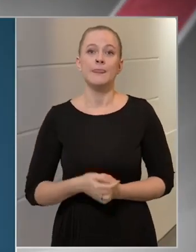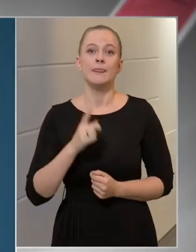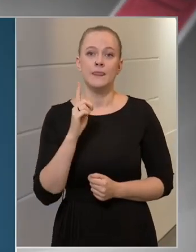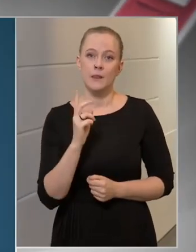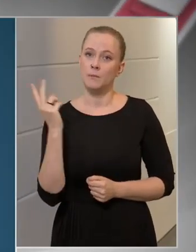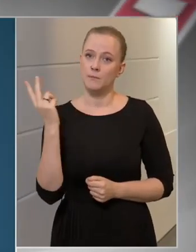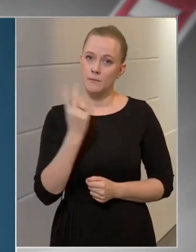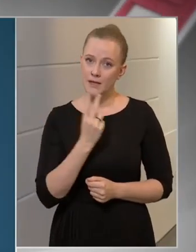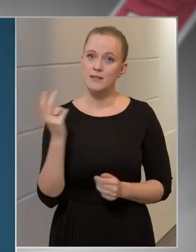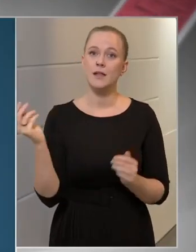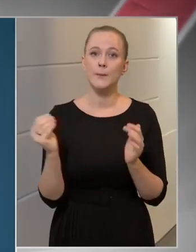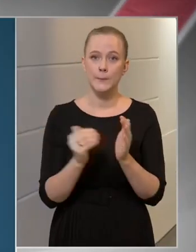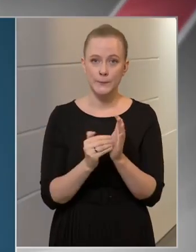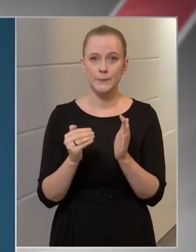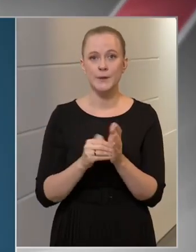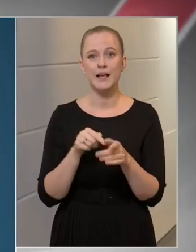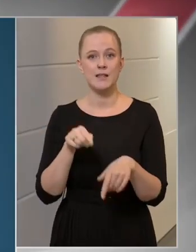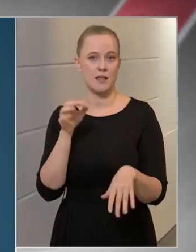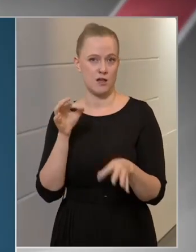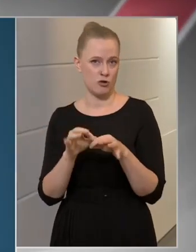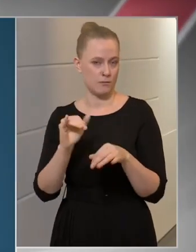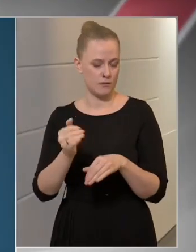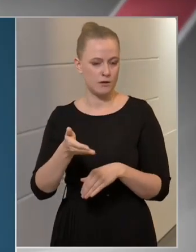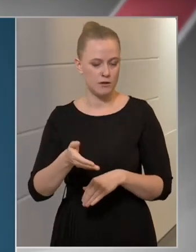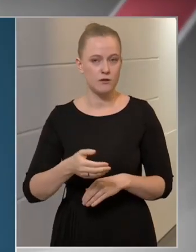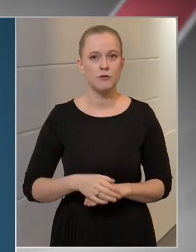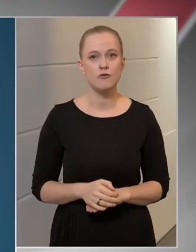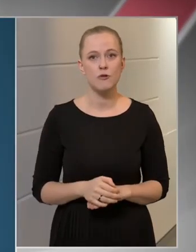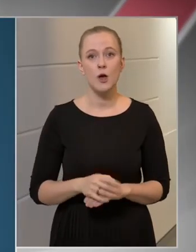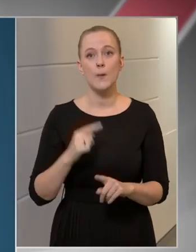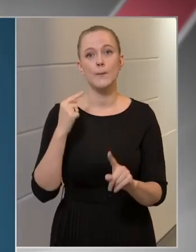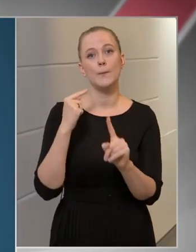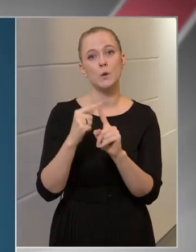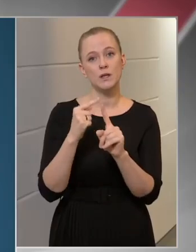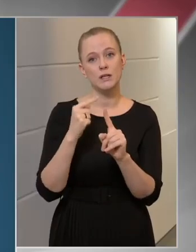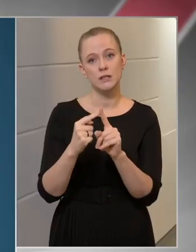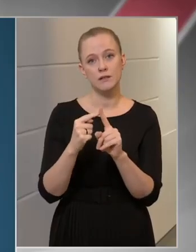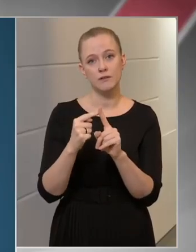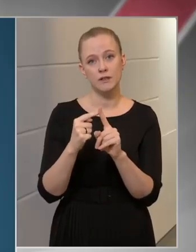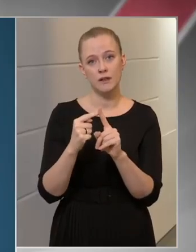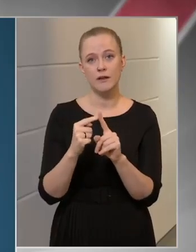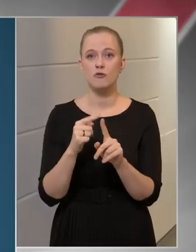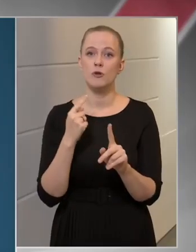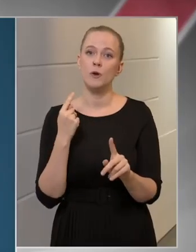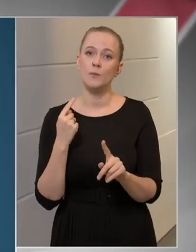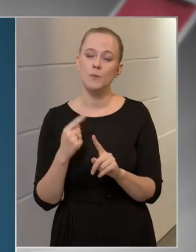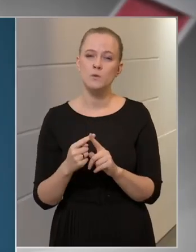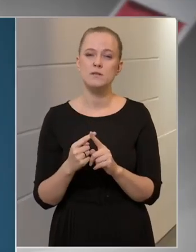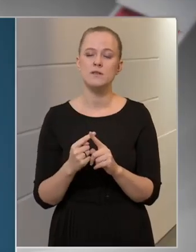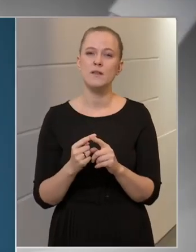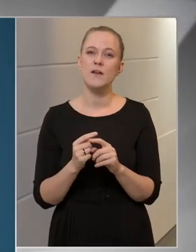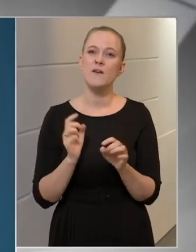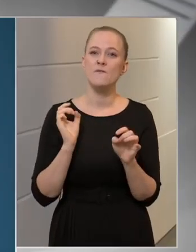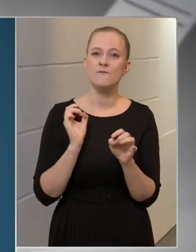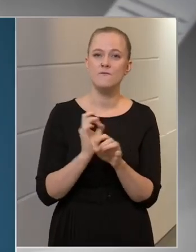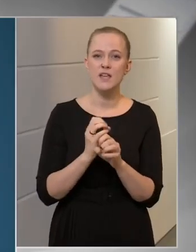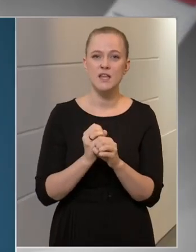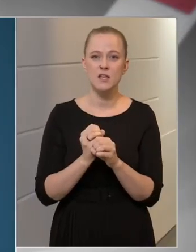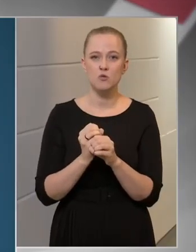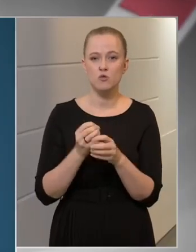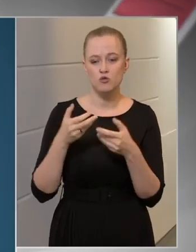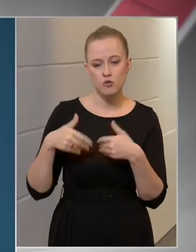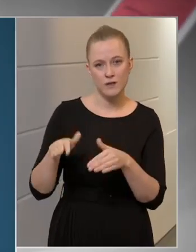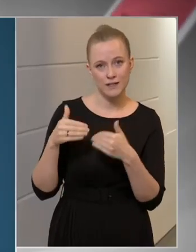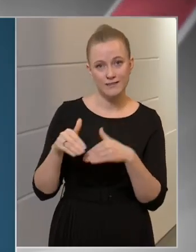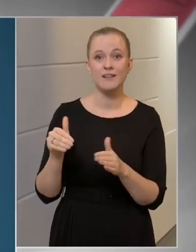még ugye ebben az esetben is a pozitivitása, illetve a vírus ürítése az